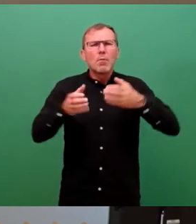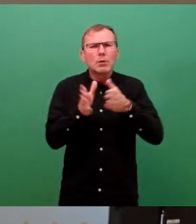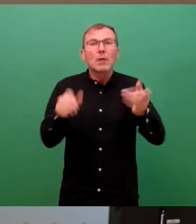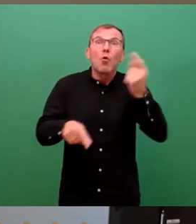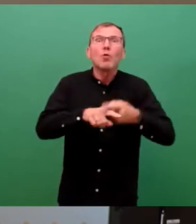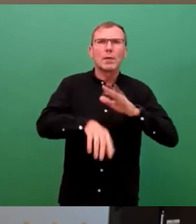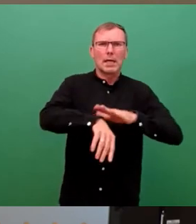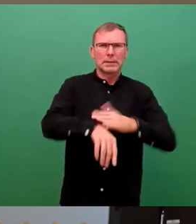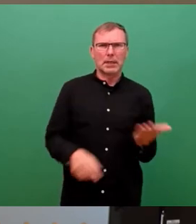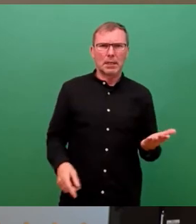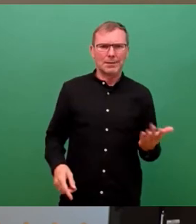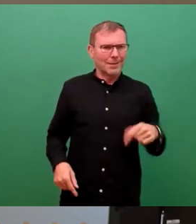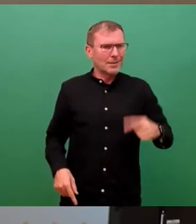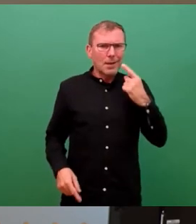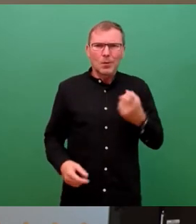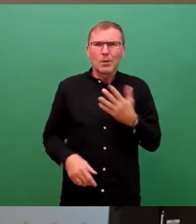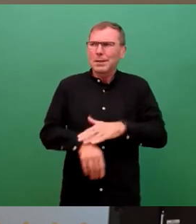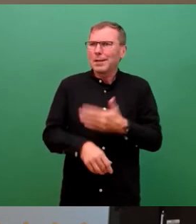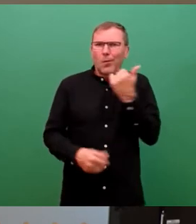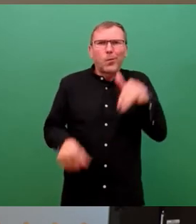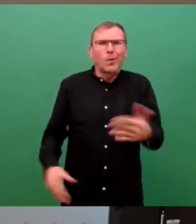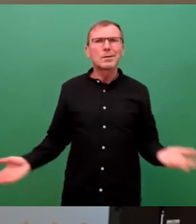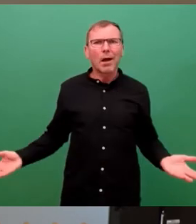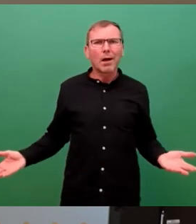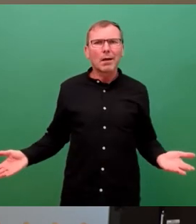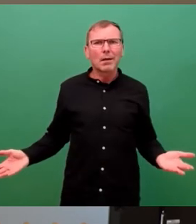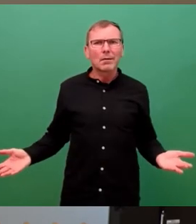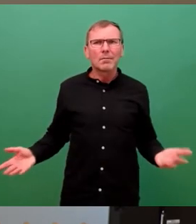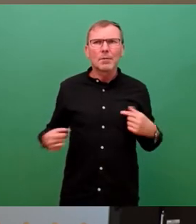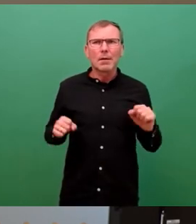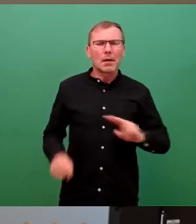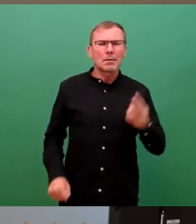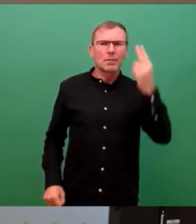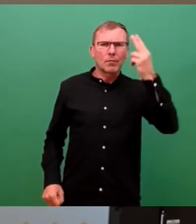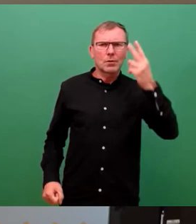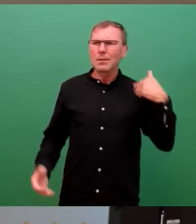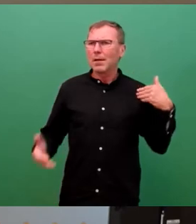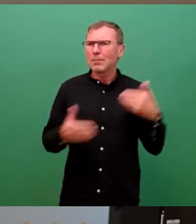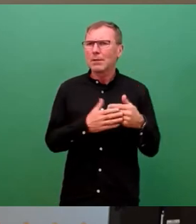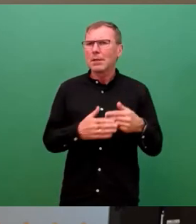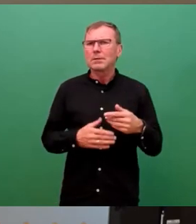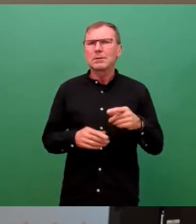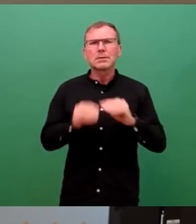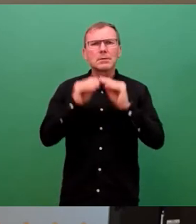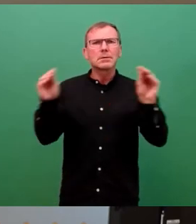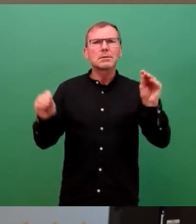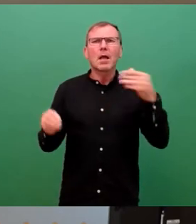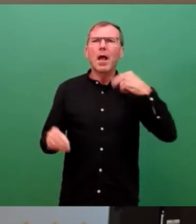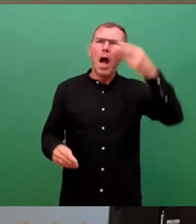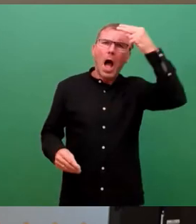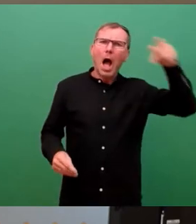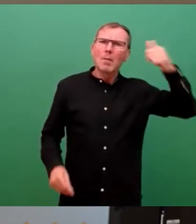welche wir aktuell nicht haben. Es ist da völlig unverständlich, dass der hier bislang so viel gelobte Herr Habeck in Berlin